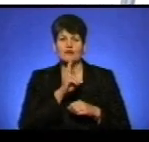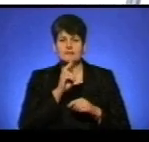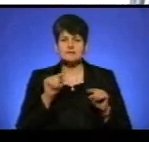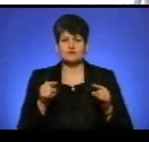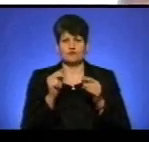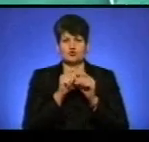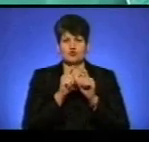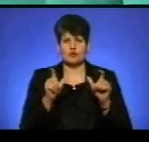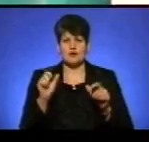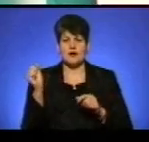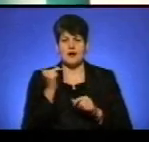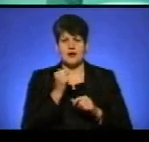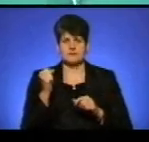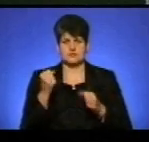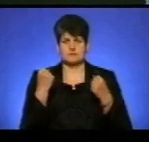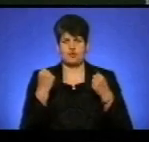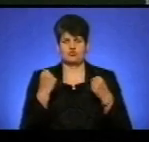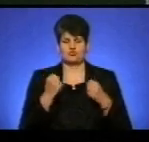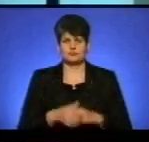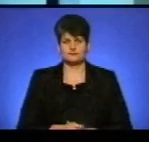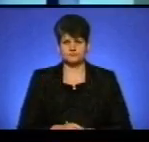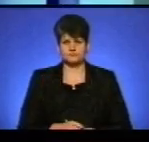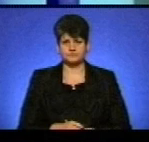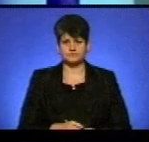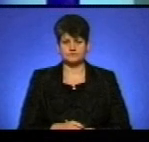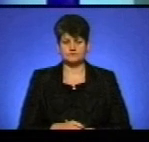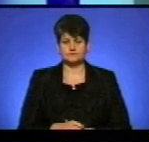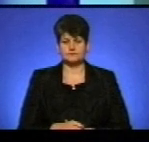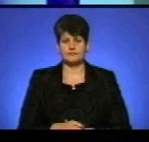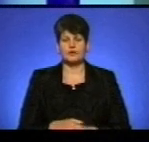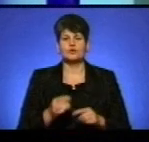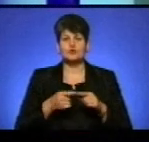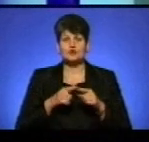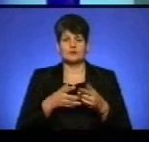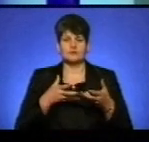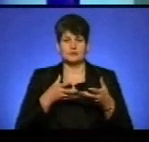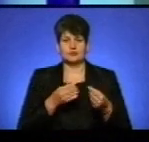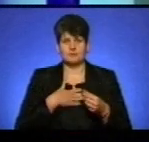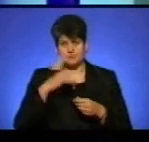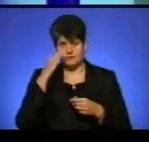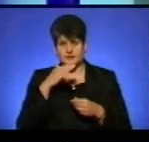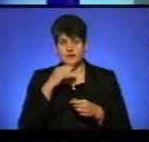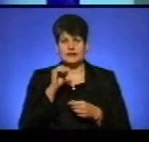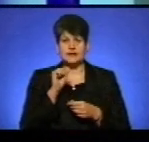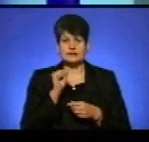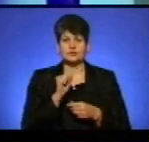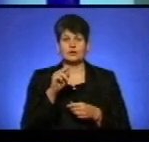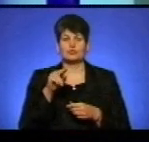створив школу армспорту. До цього піштухнув мій батько, мій тренер Антолій Пушкар.